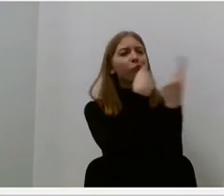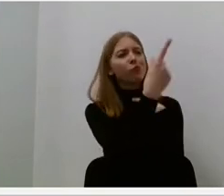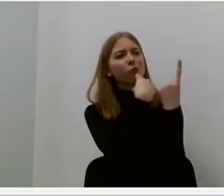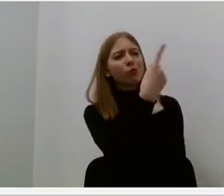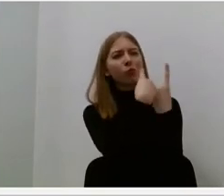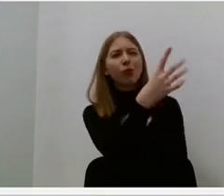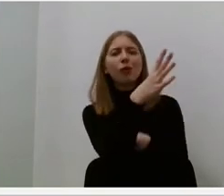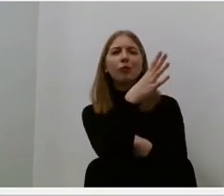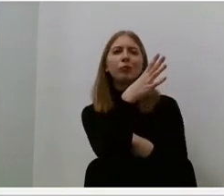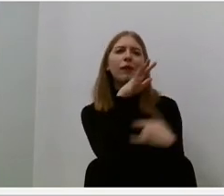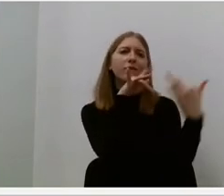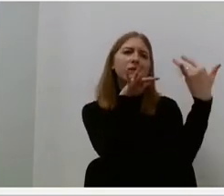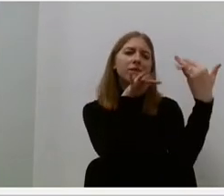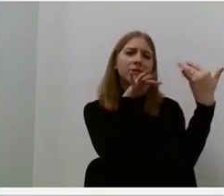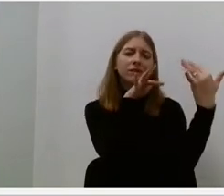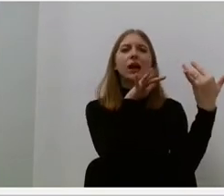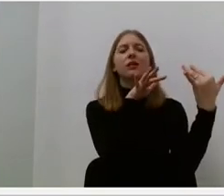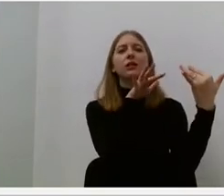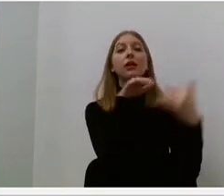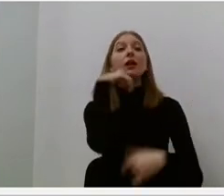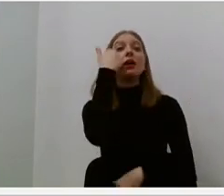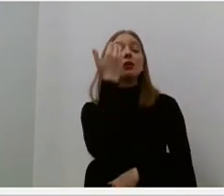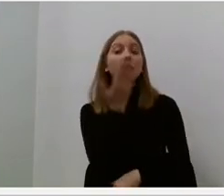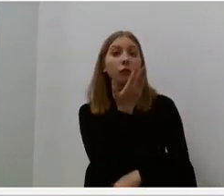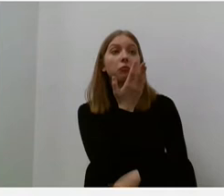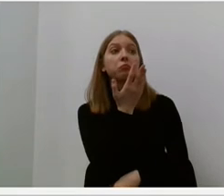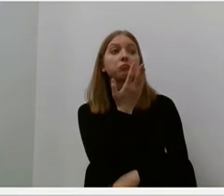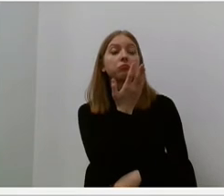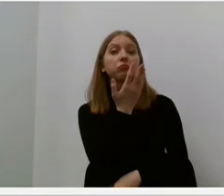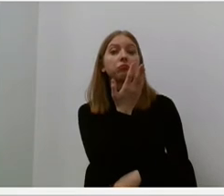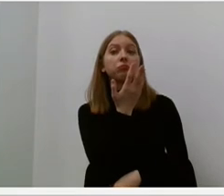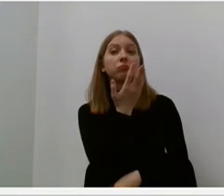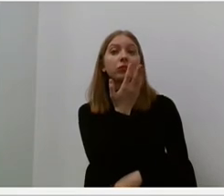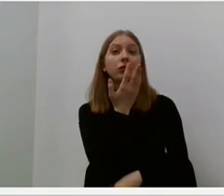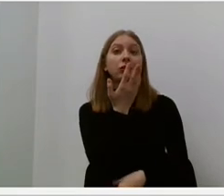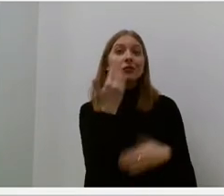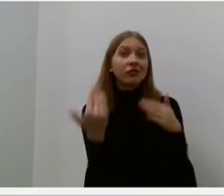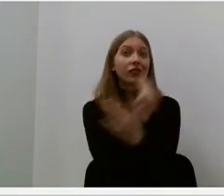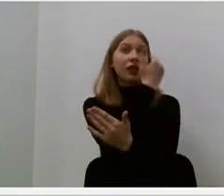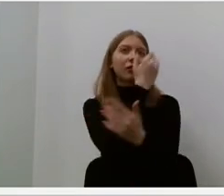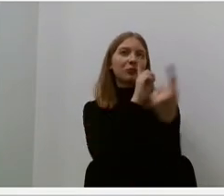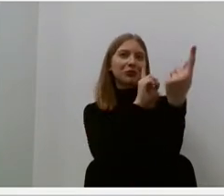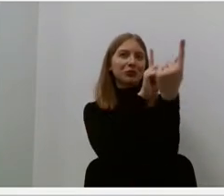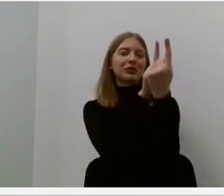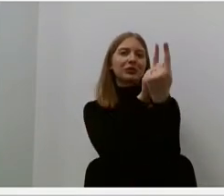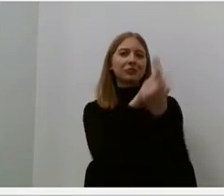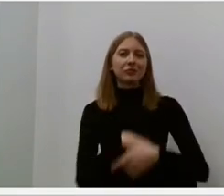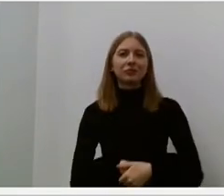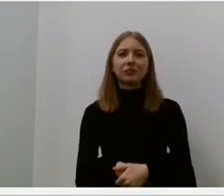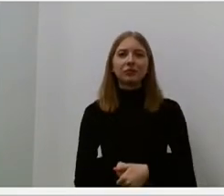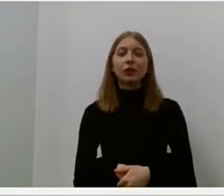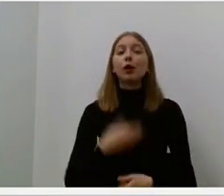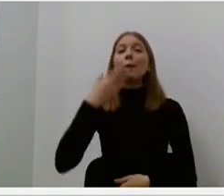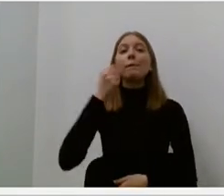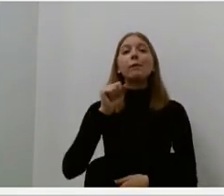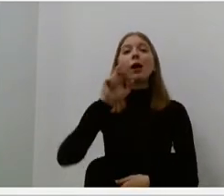Ir po šito pirmojo susitikimo sekė kiti. Marija turbūt buvo išskirtinę